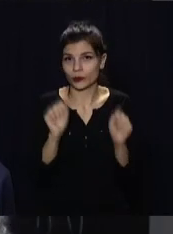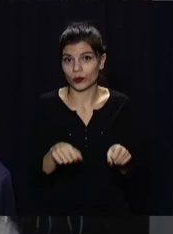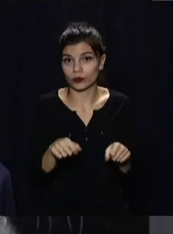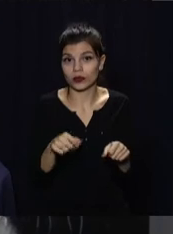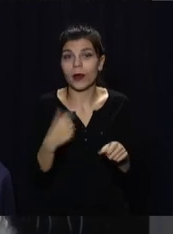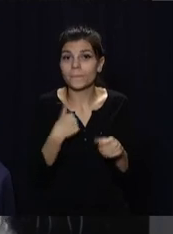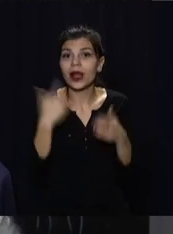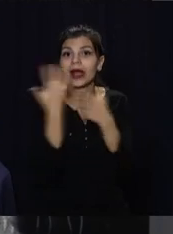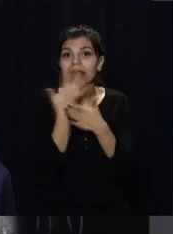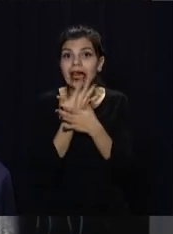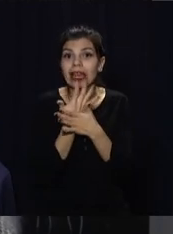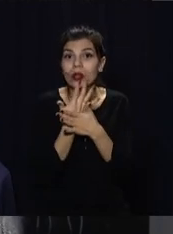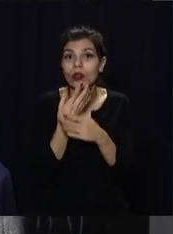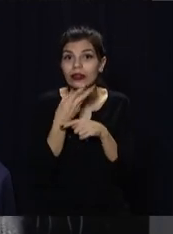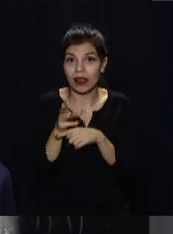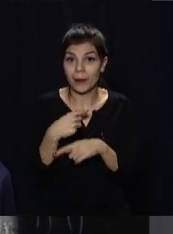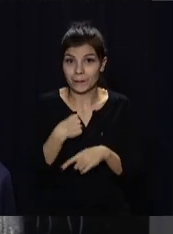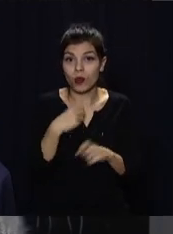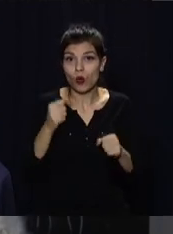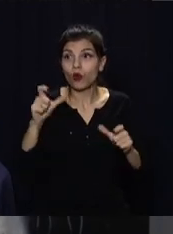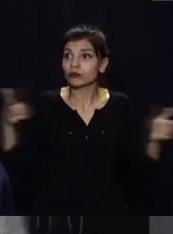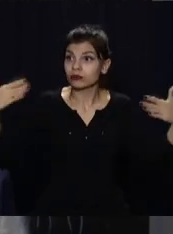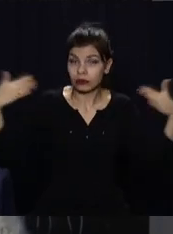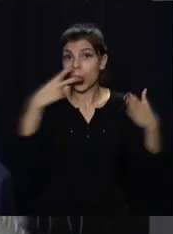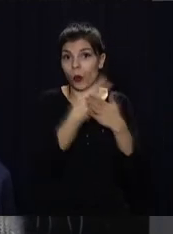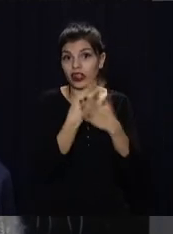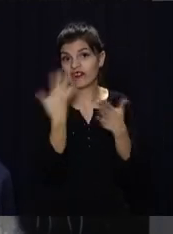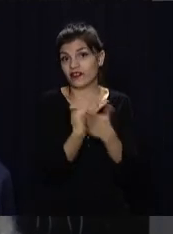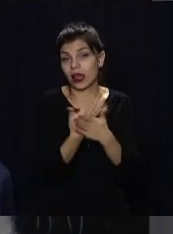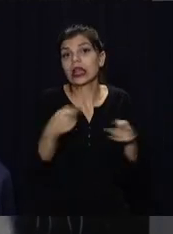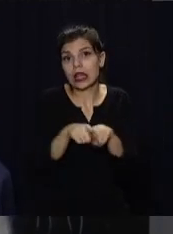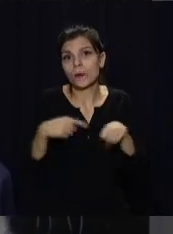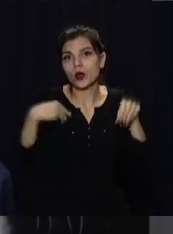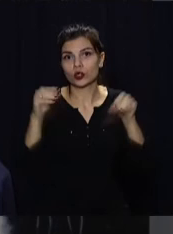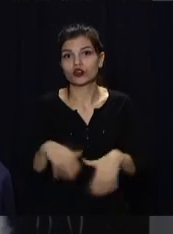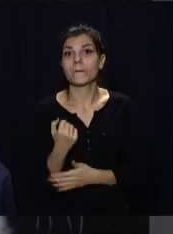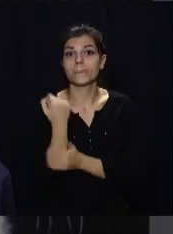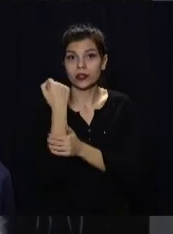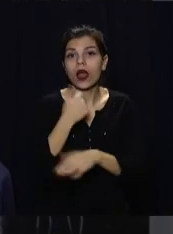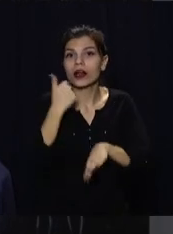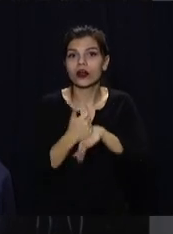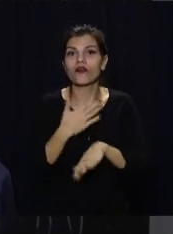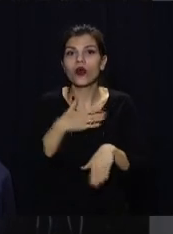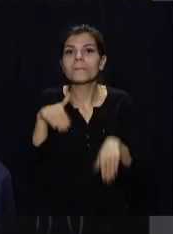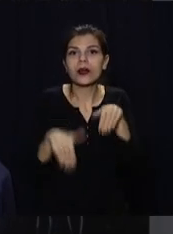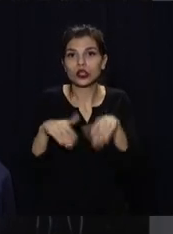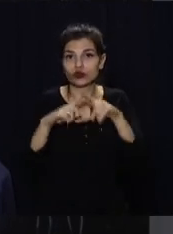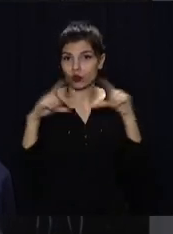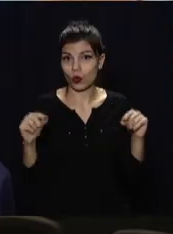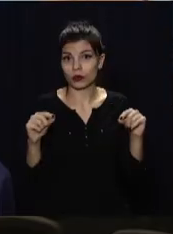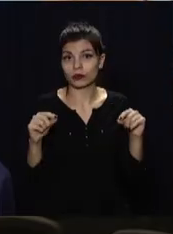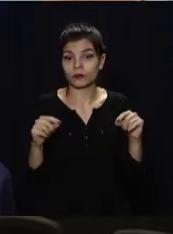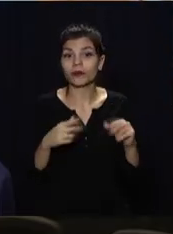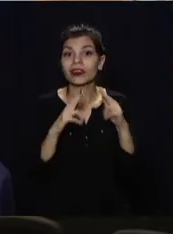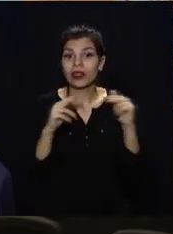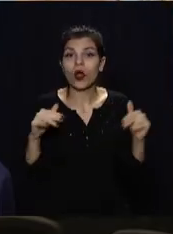може. Ми – кінотеатр, ми можемо зібрати людей, показати чудовий фільм. Отак ми вирішили підтримати головну нашу балетну школу.